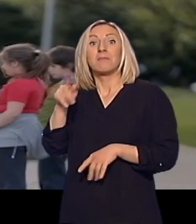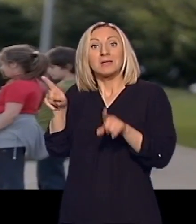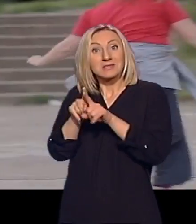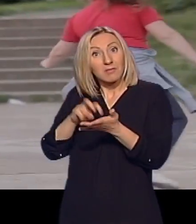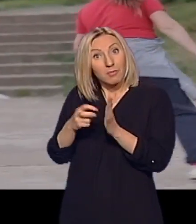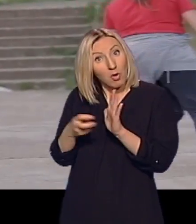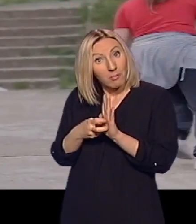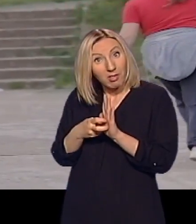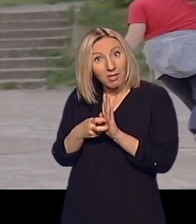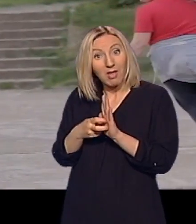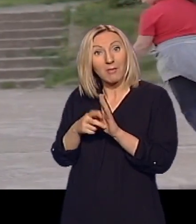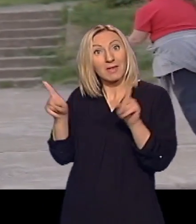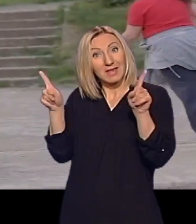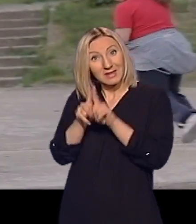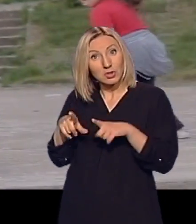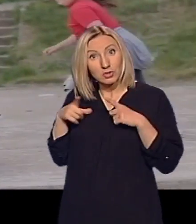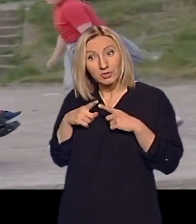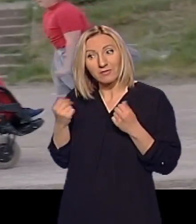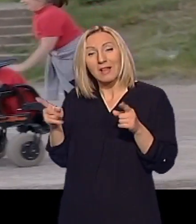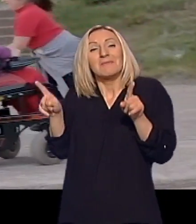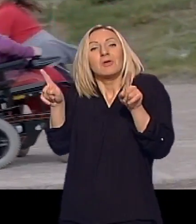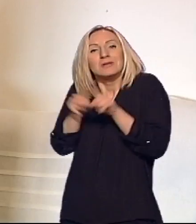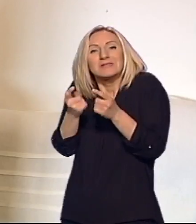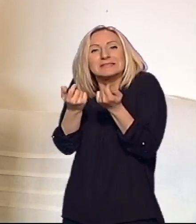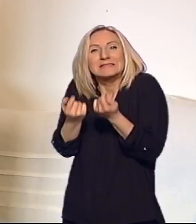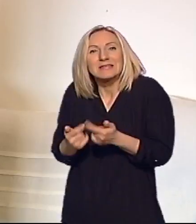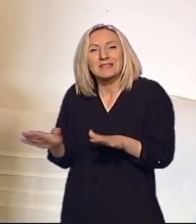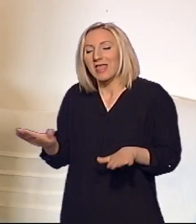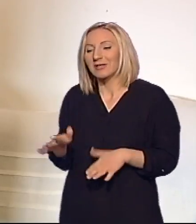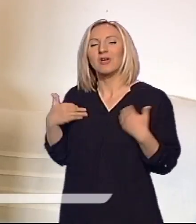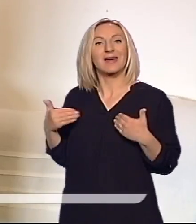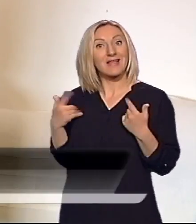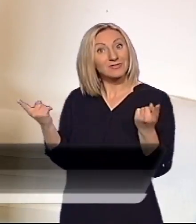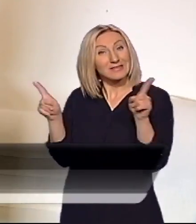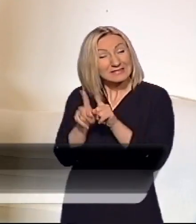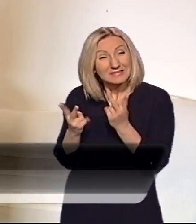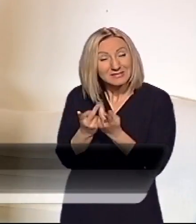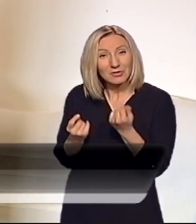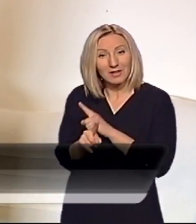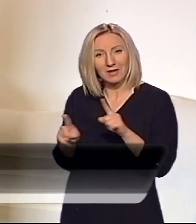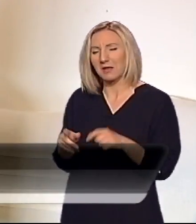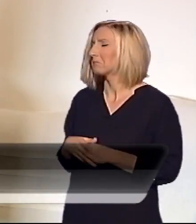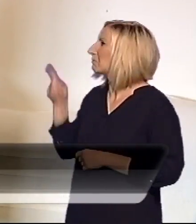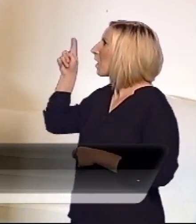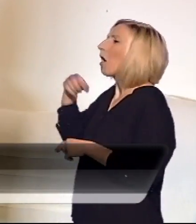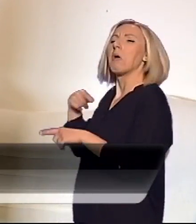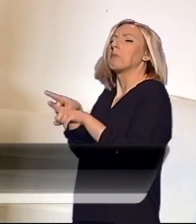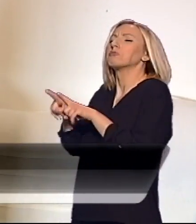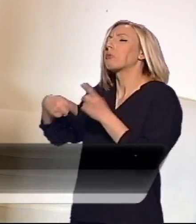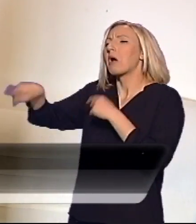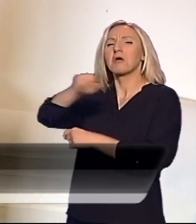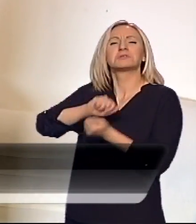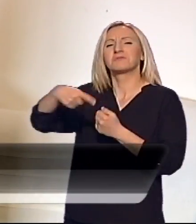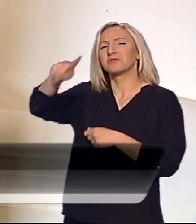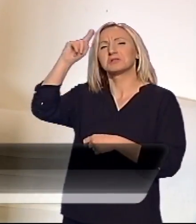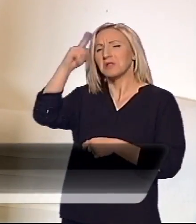Da li se njima dele one sitne, dečje radosti? Drugari su uvijek nekako znali da sam ja njena sestra, ona ne